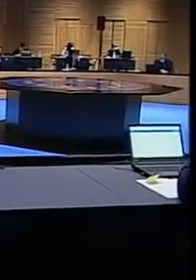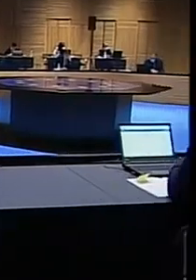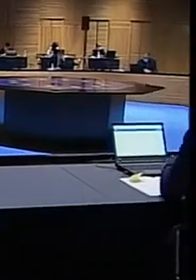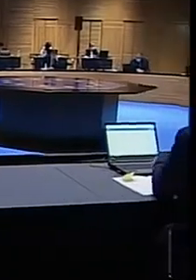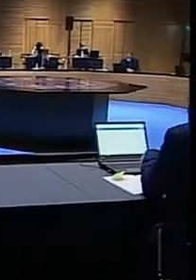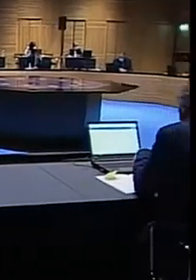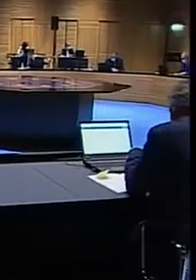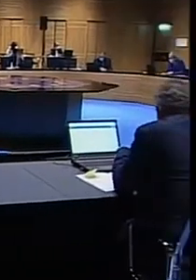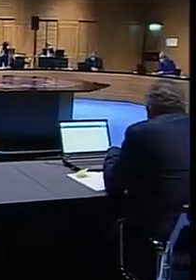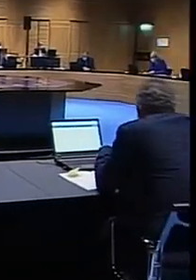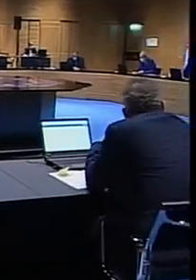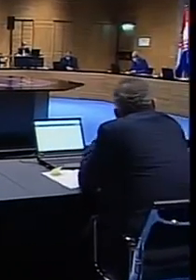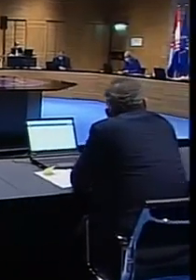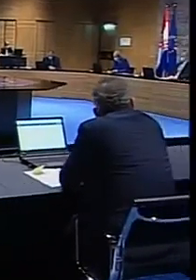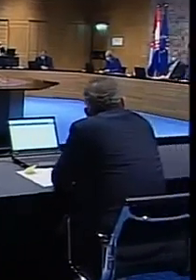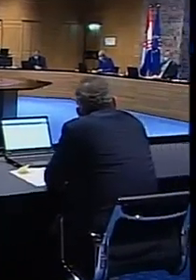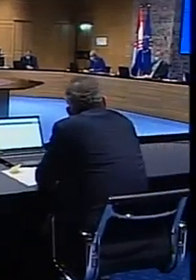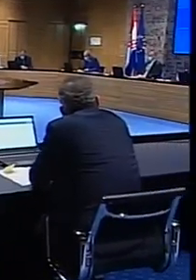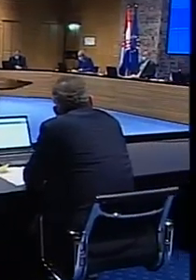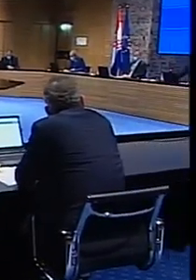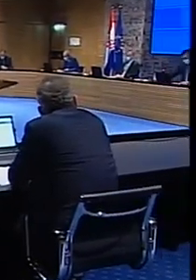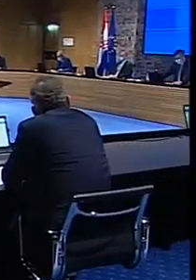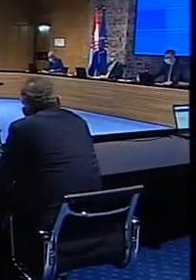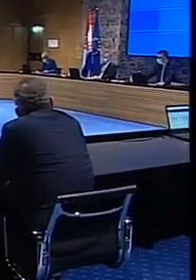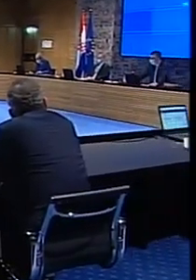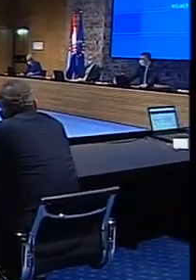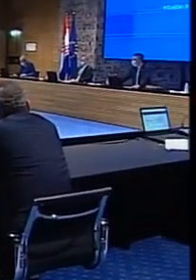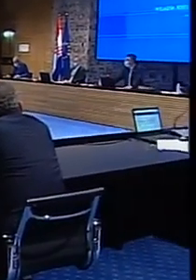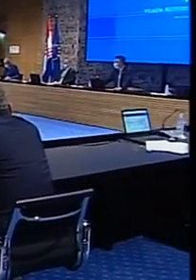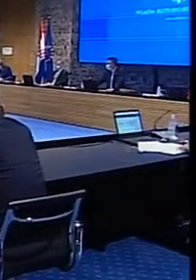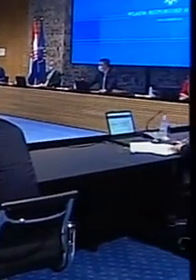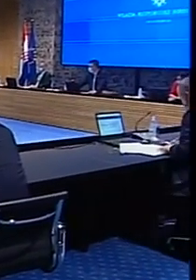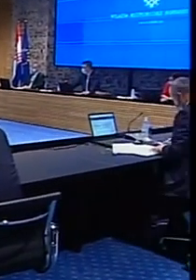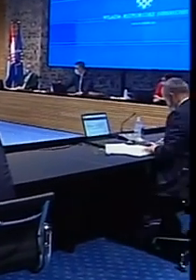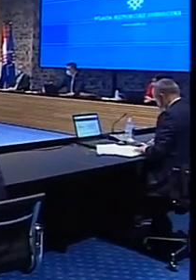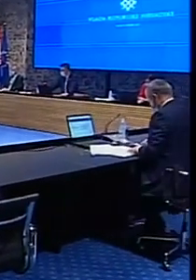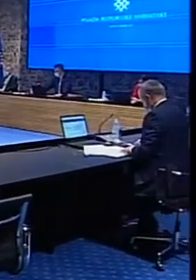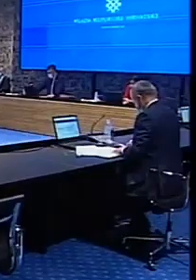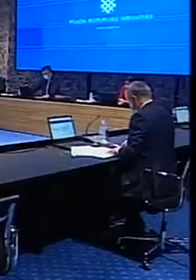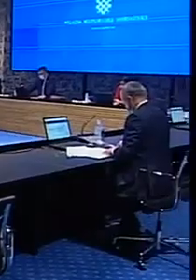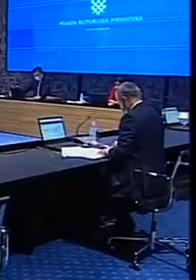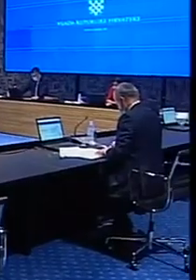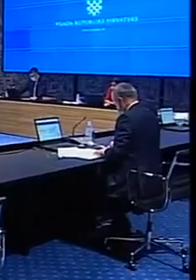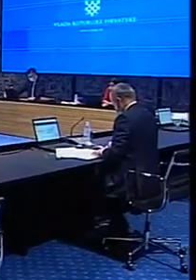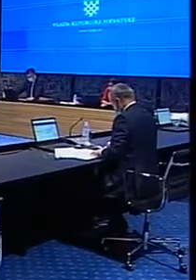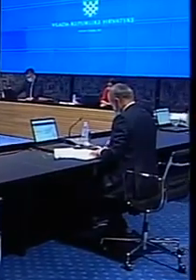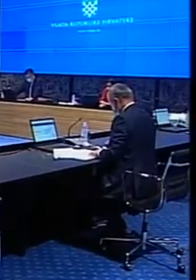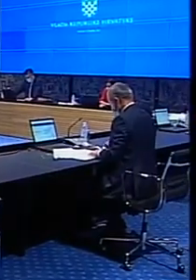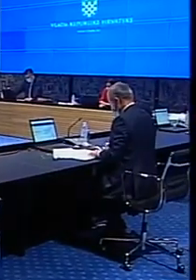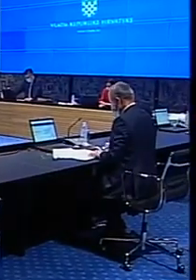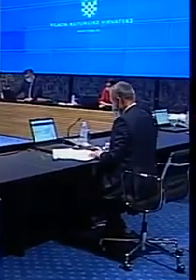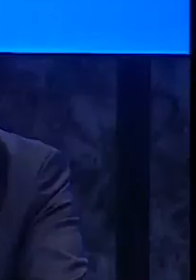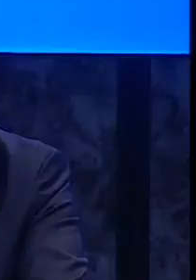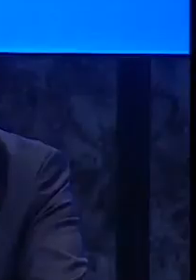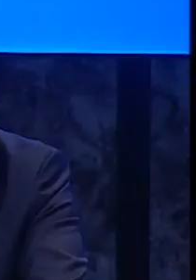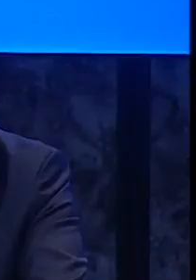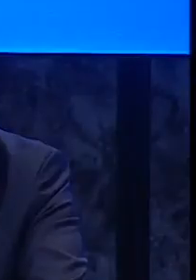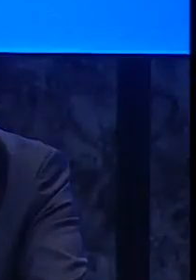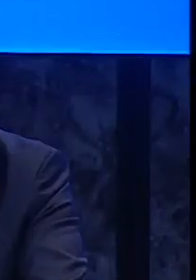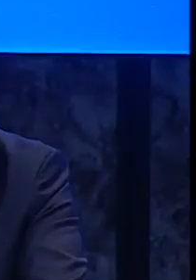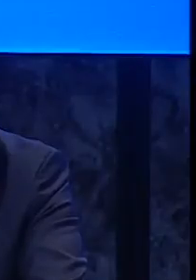kupnje 21 elektromotornog vlaka od HŽ